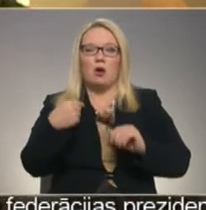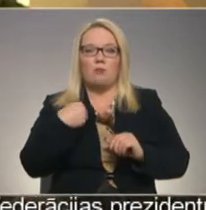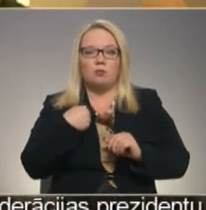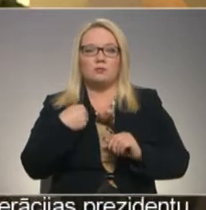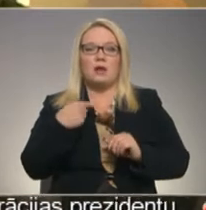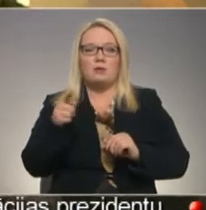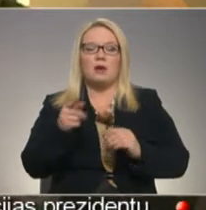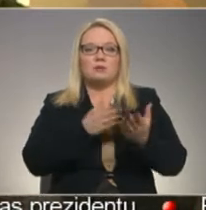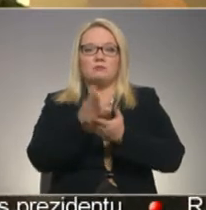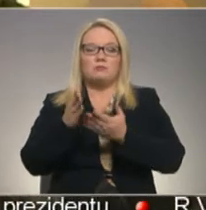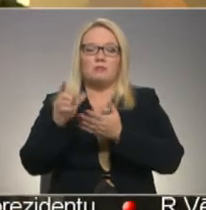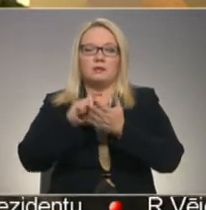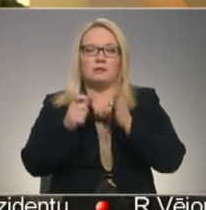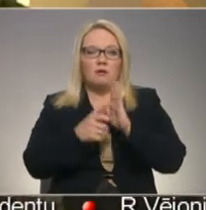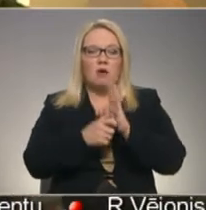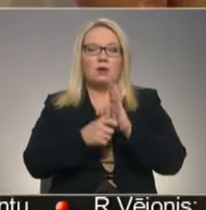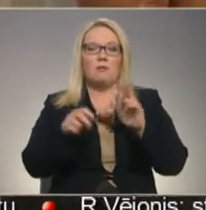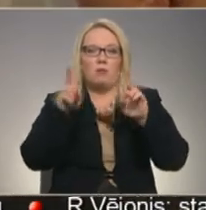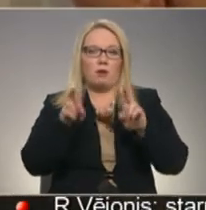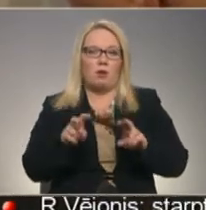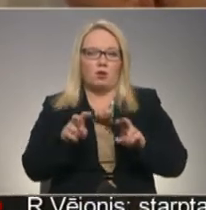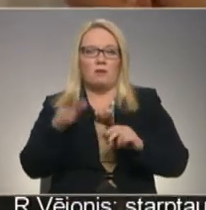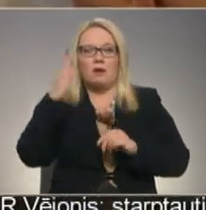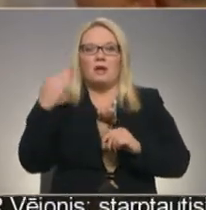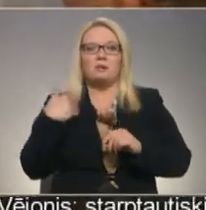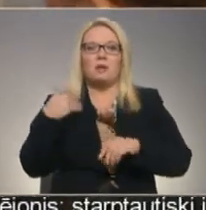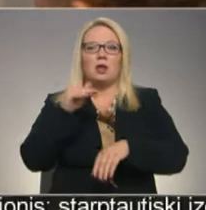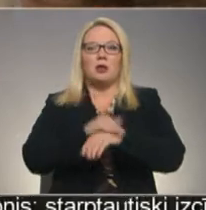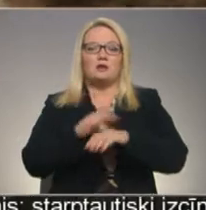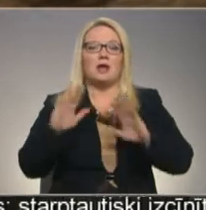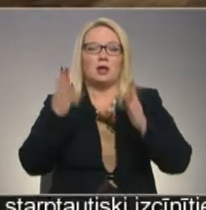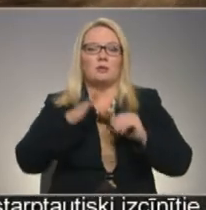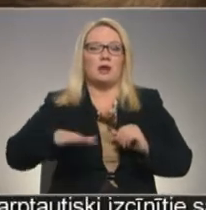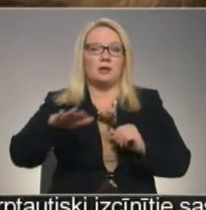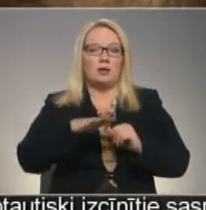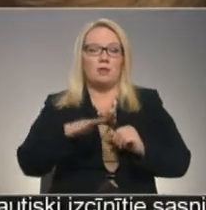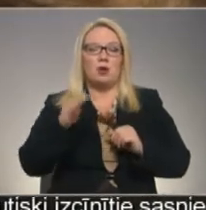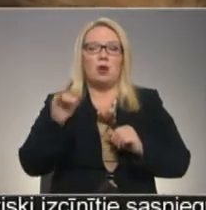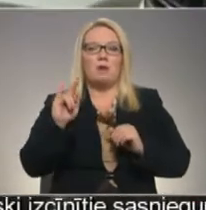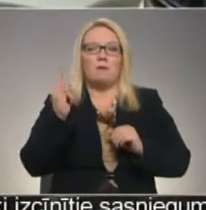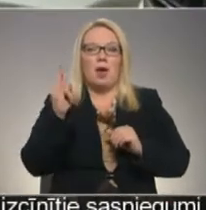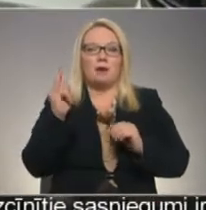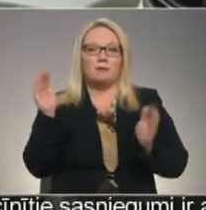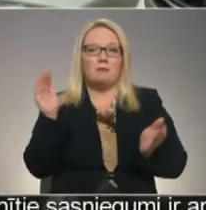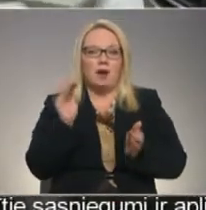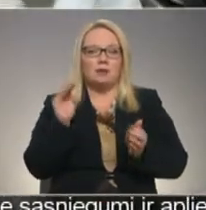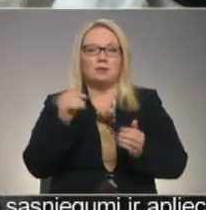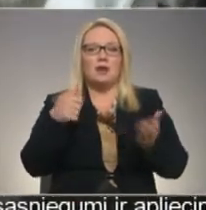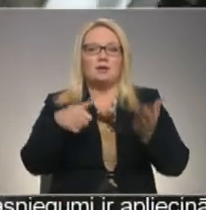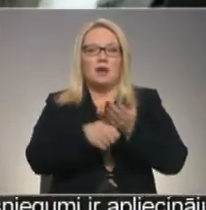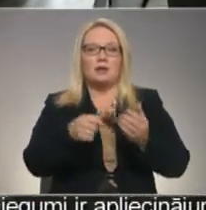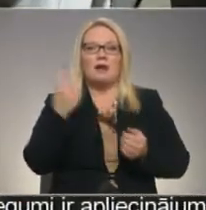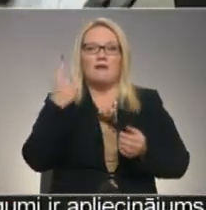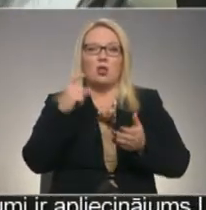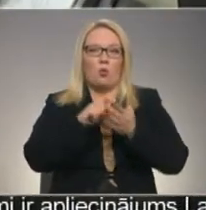ejam pa tiem dzīvokajiem cauru un pārbūdam. Ventspilī konstatēta gadījumu, ka ģimeni, kurā ir maz bērns, tomēr ik mēnesis, deklarēja vien vienu